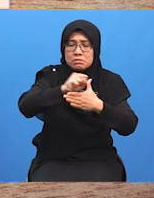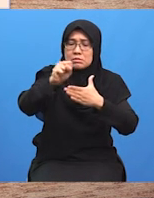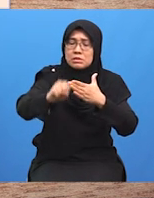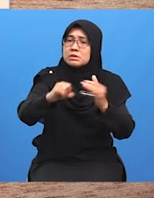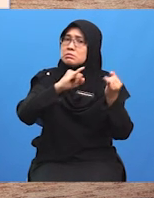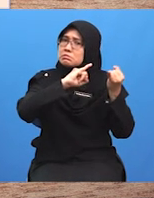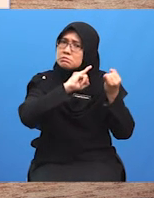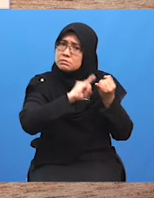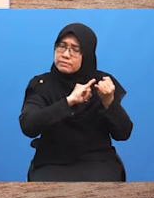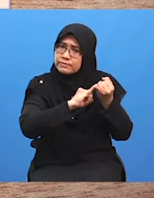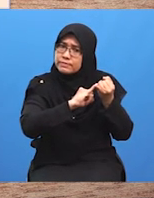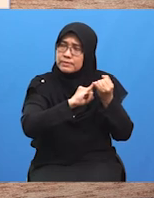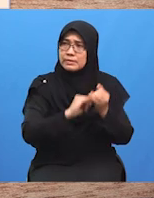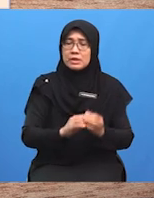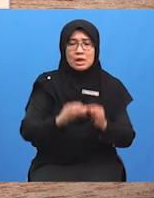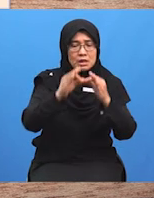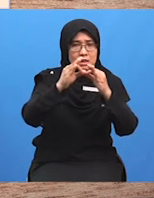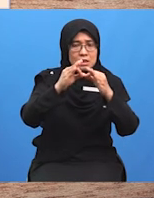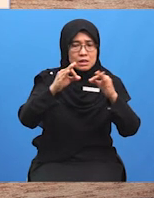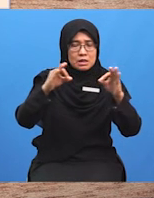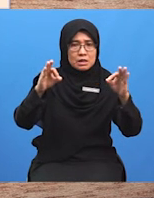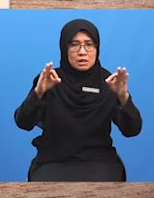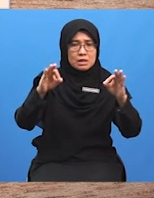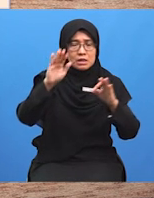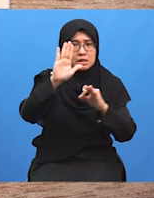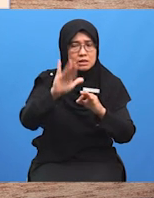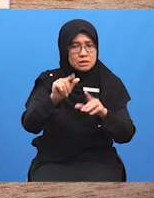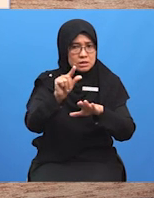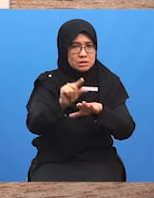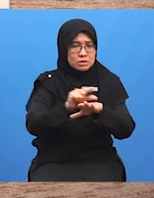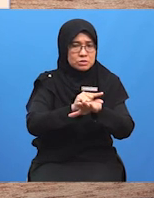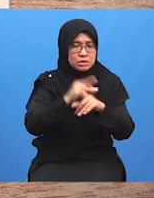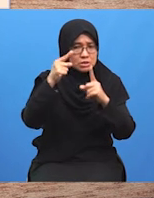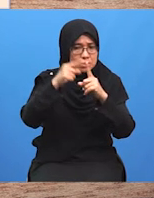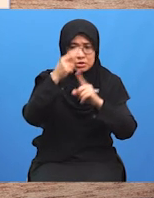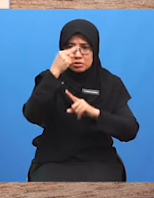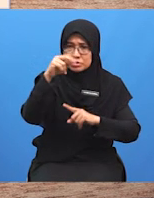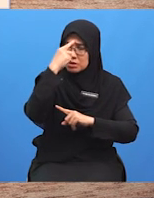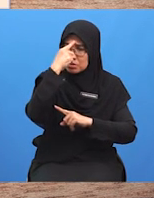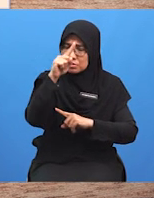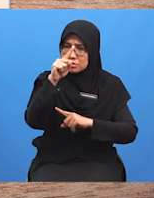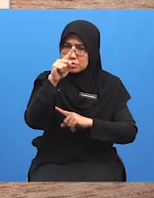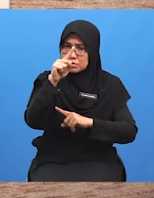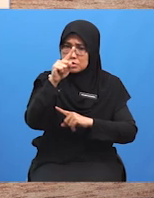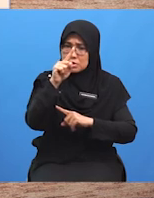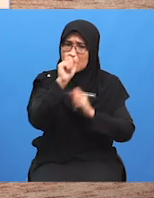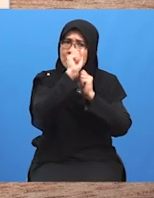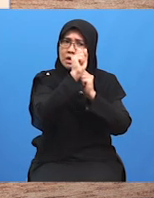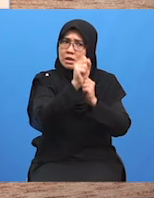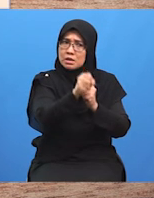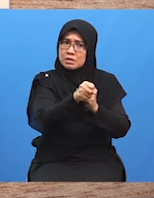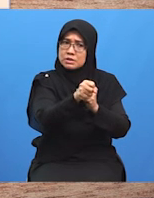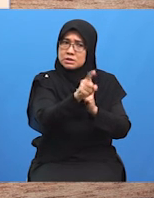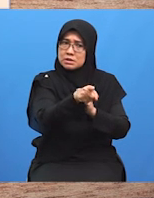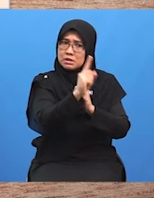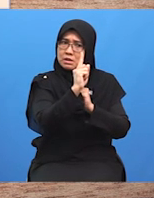Ayat-ayat yang digunakan adalah bertujuan untuk memancin pihak lawan